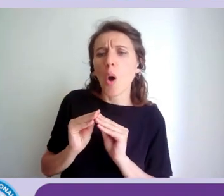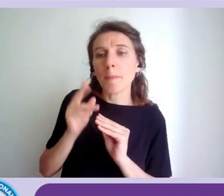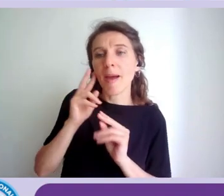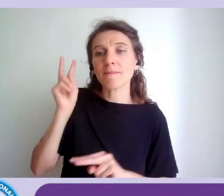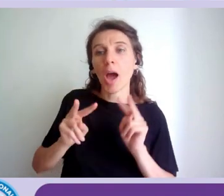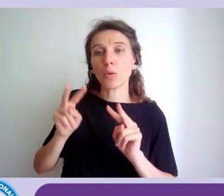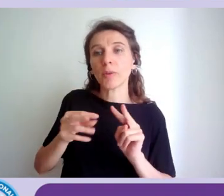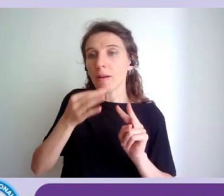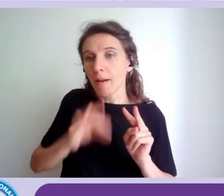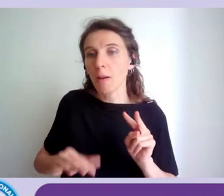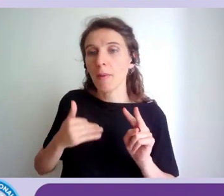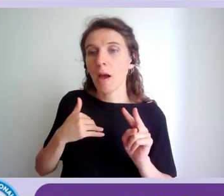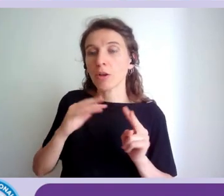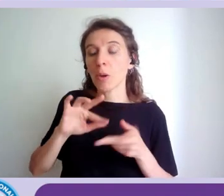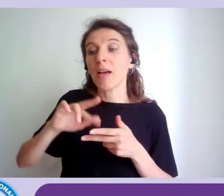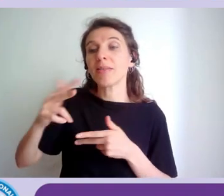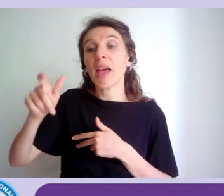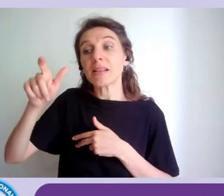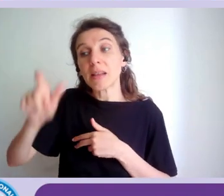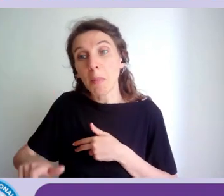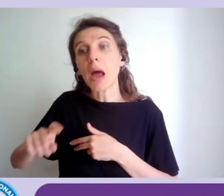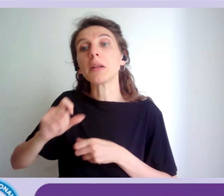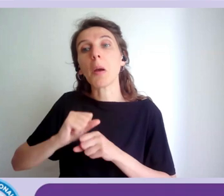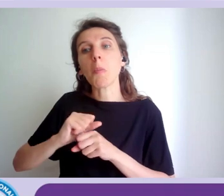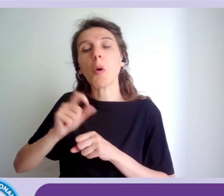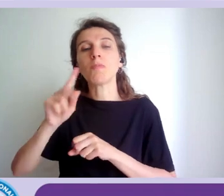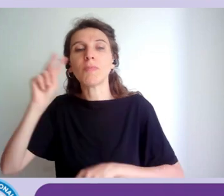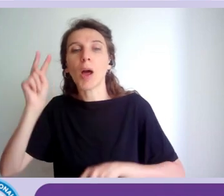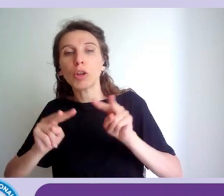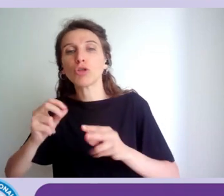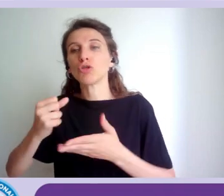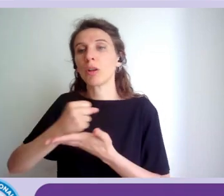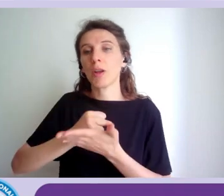terza parte per una valutazione certificazione Grazie